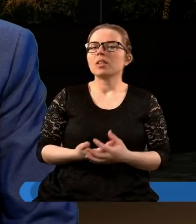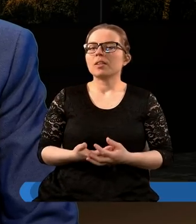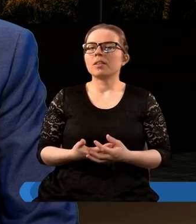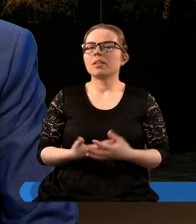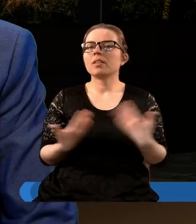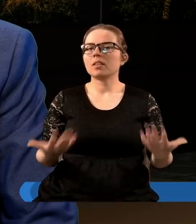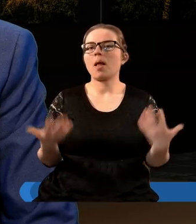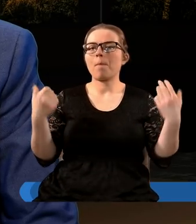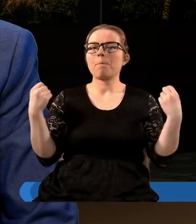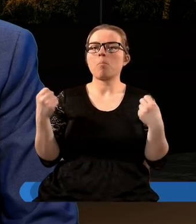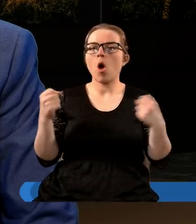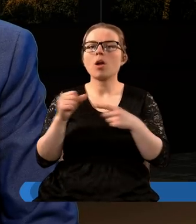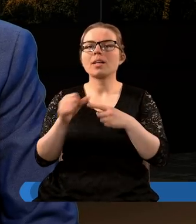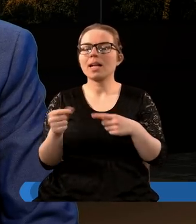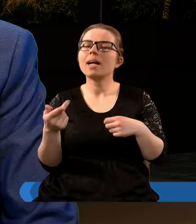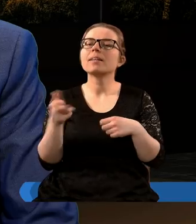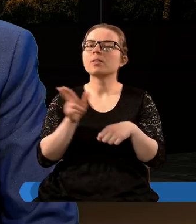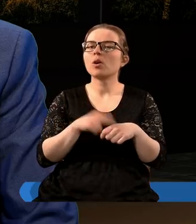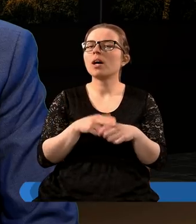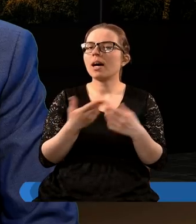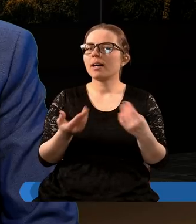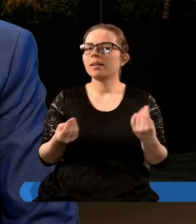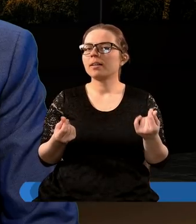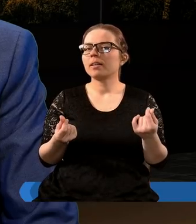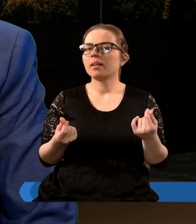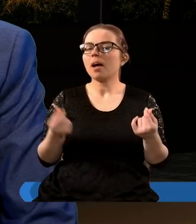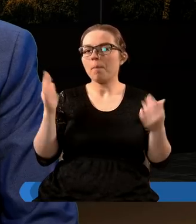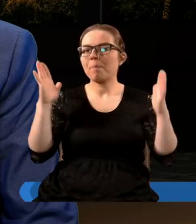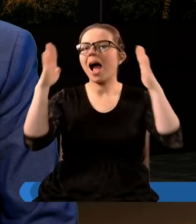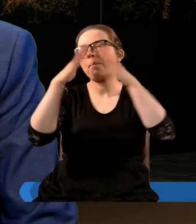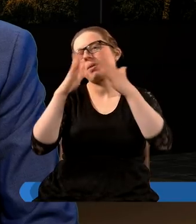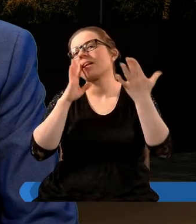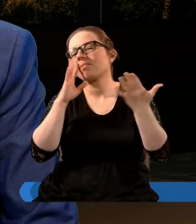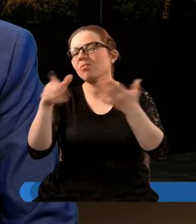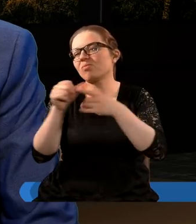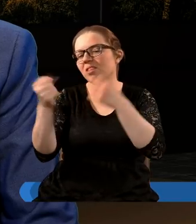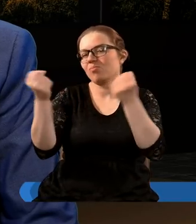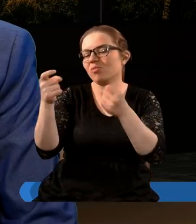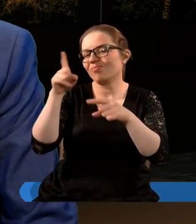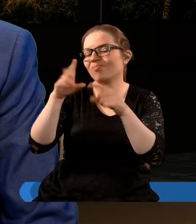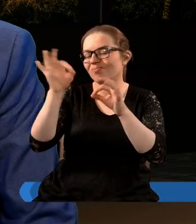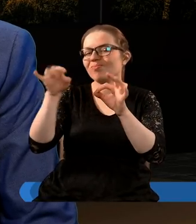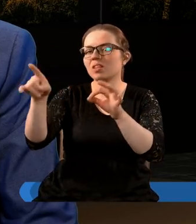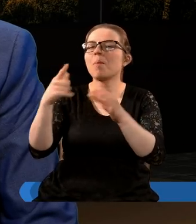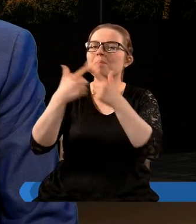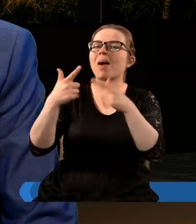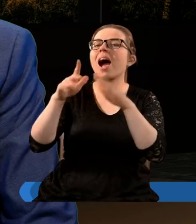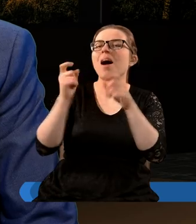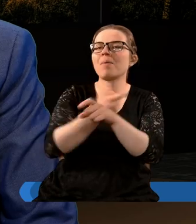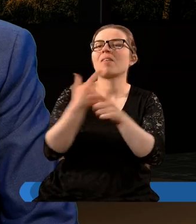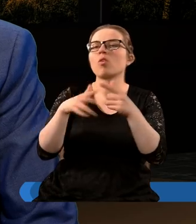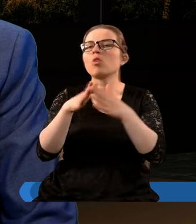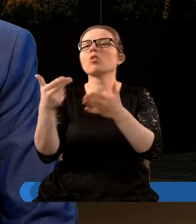jest taka moc i to jest moc papiestwa, państwa kościelnego,